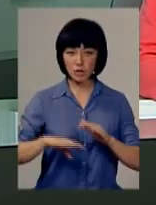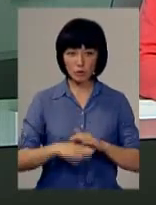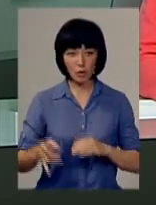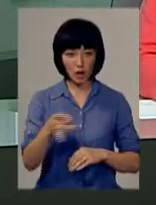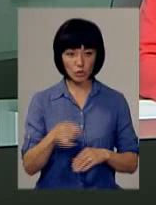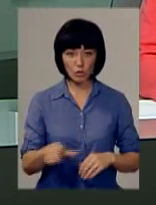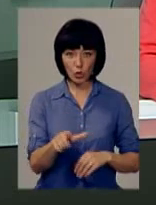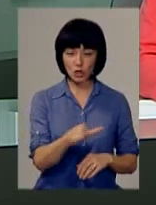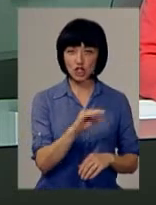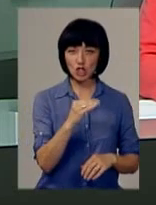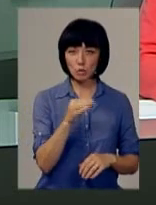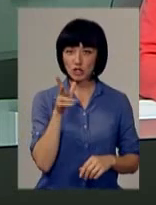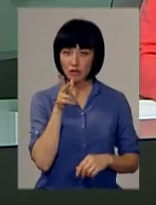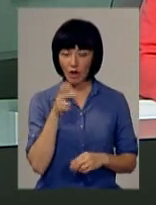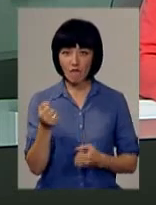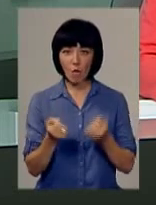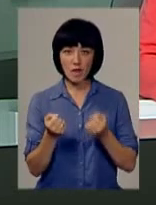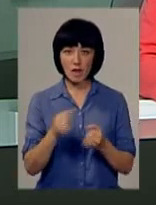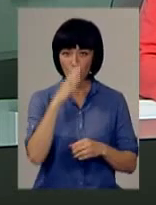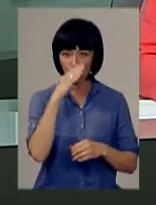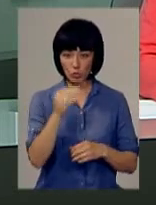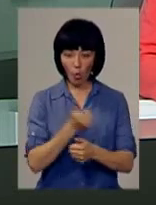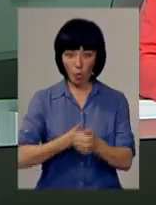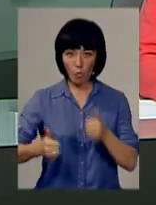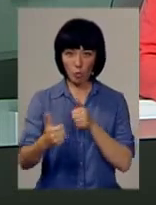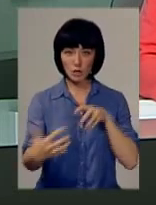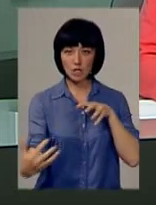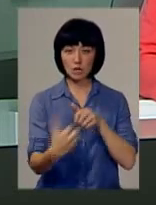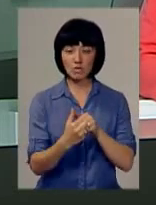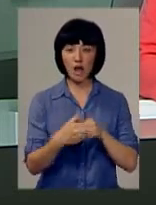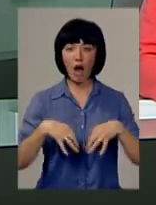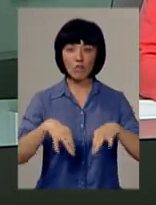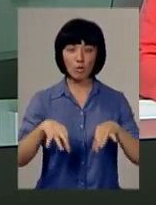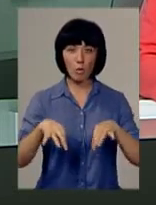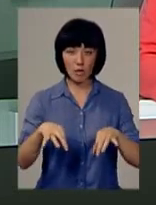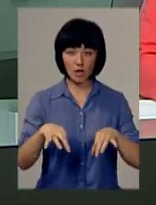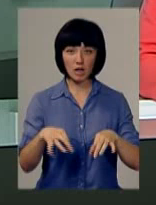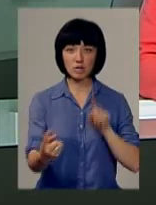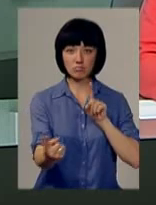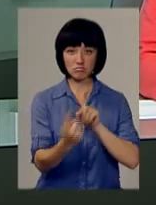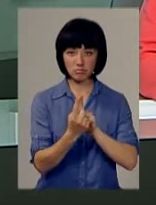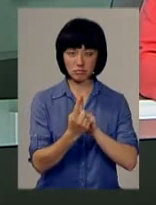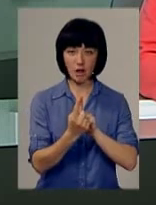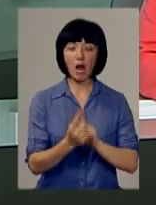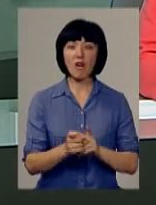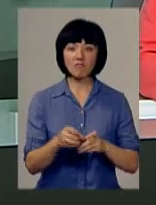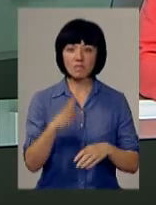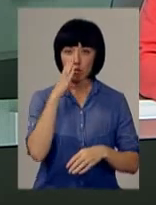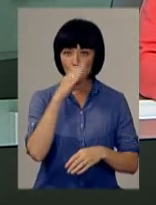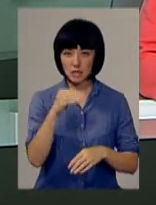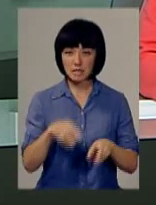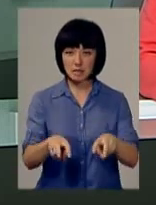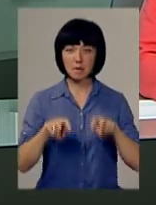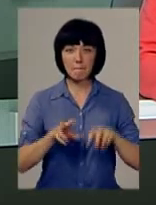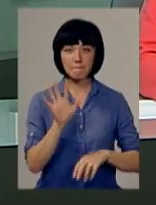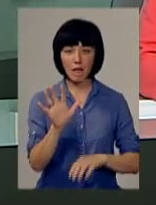автодорозі Житомир-Чернівці водій мікроавтобуса під час обгону зіткнувся із автомобілем, що мчав назустріч. У салоні бусу